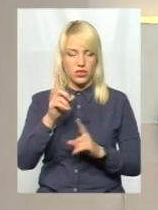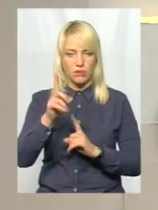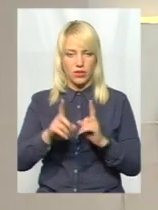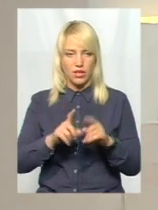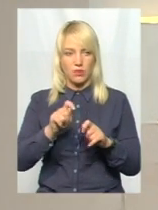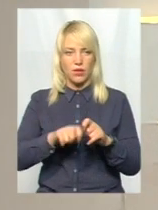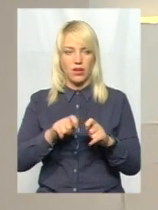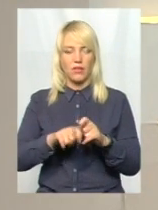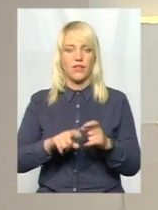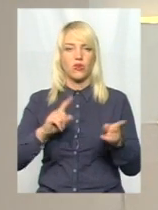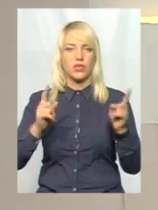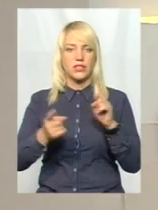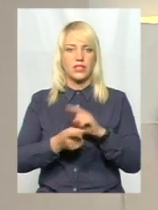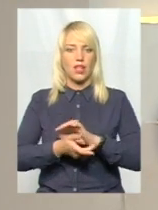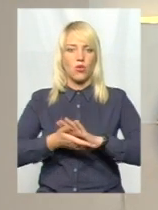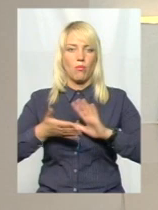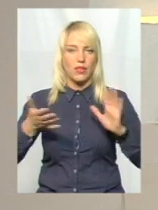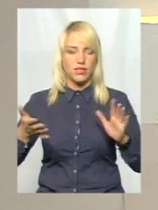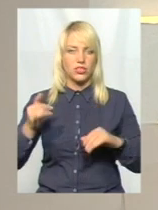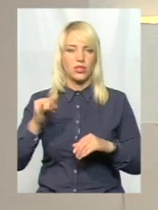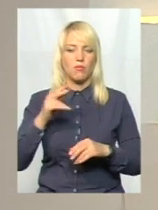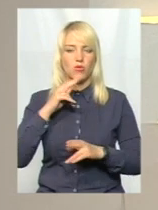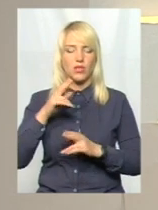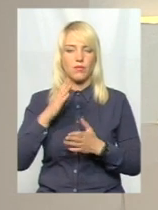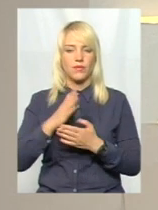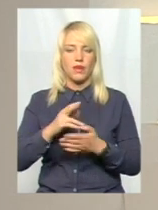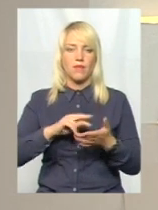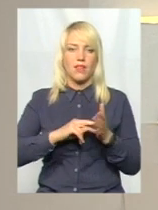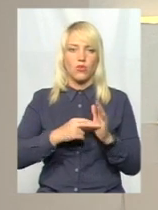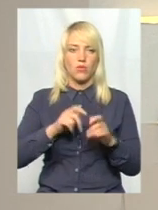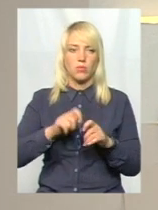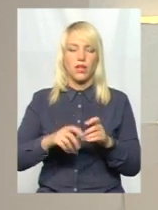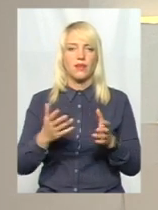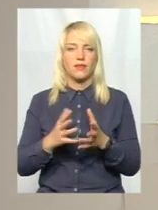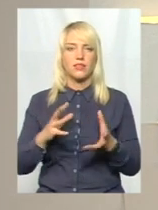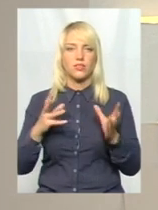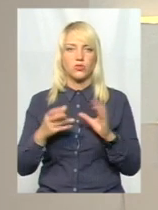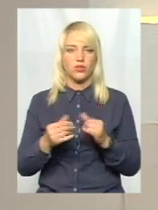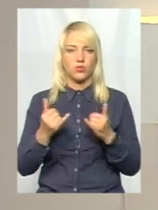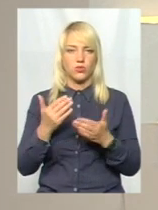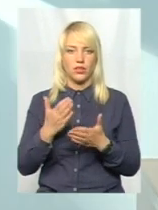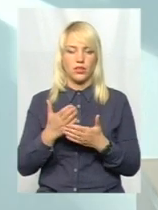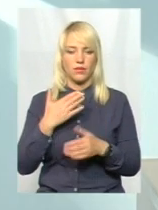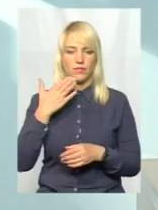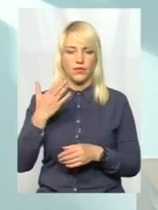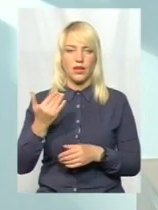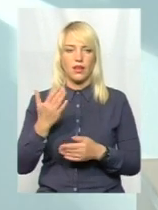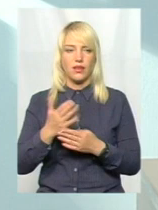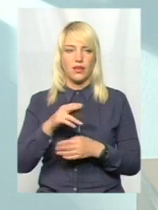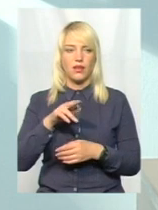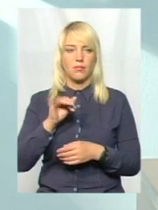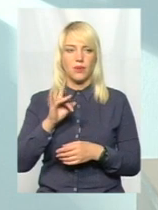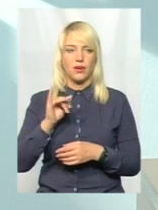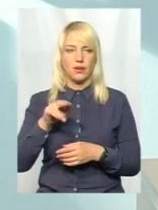перевірок стало більше, і по скаргам, і є планові перевірки. А які результати сьогодні маємо? Є приписи, звичайно,